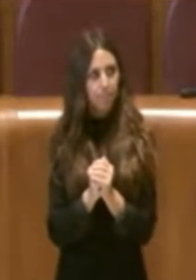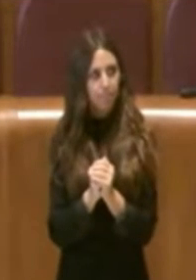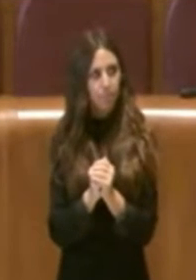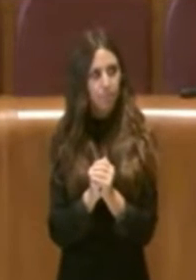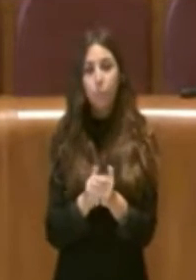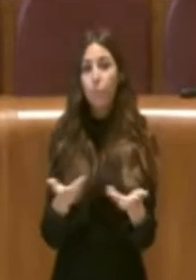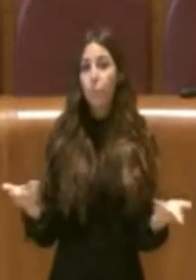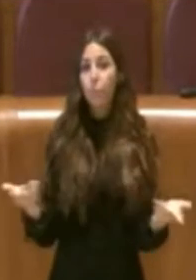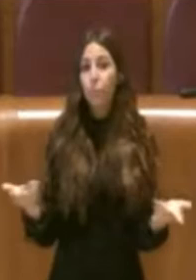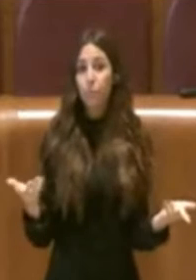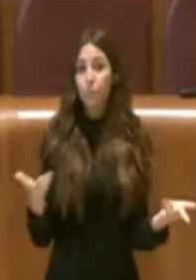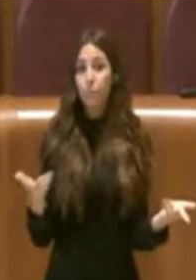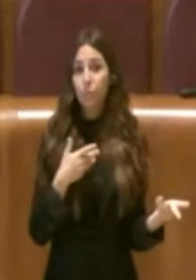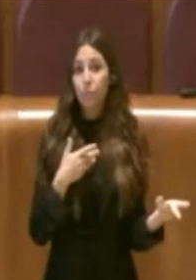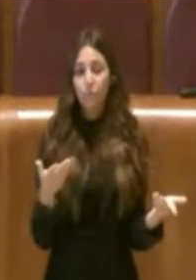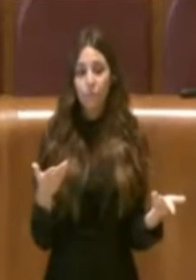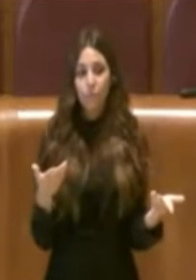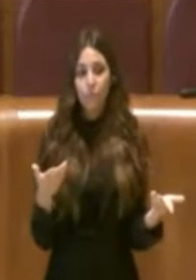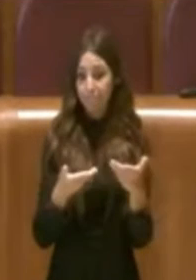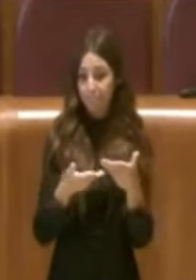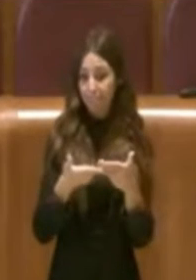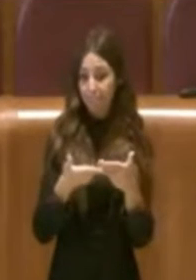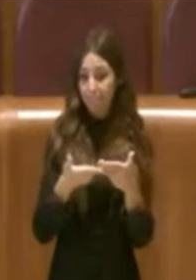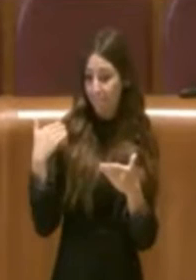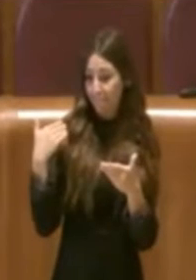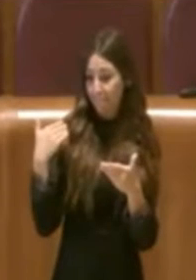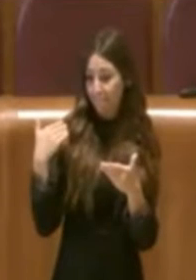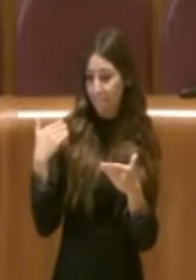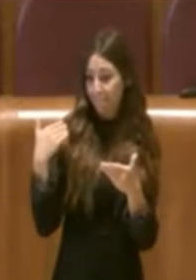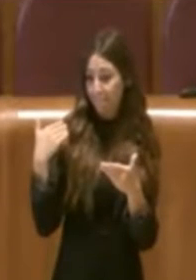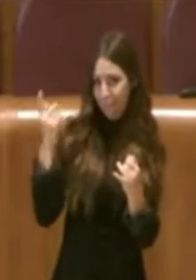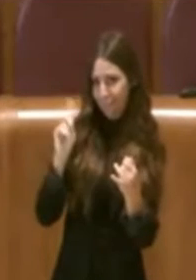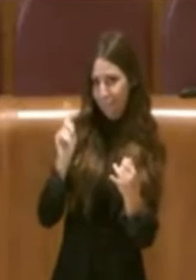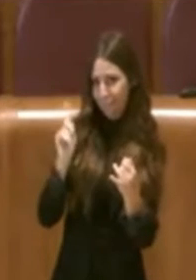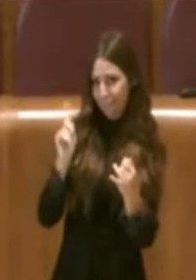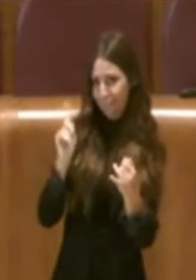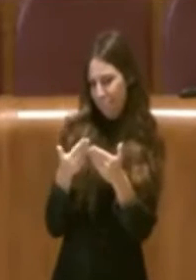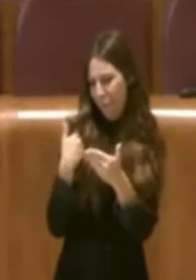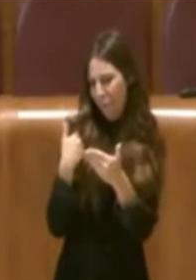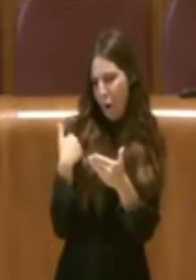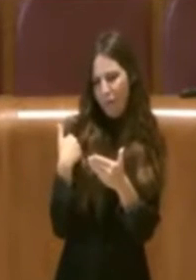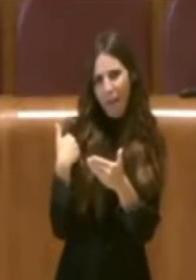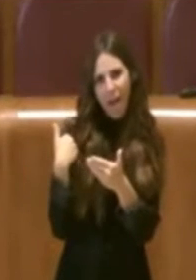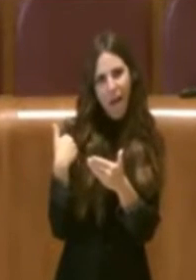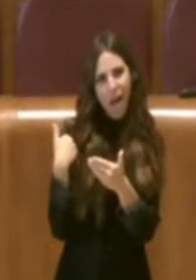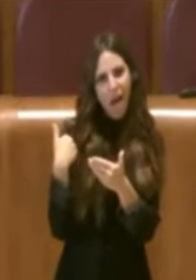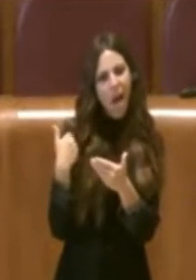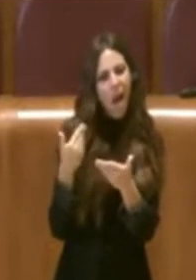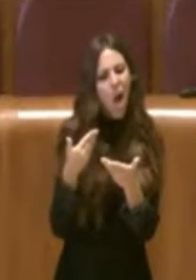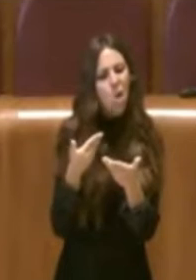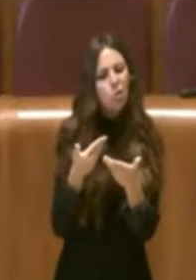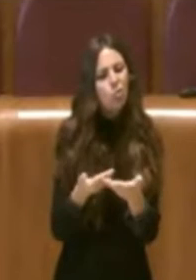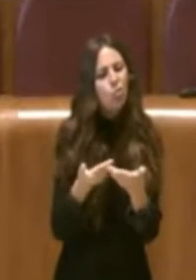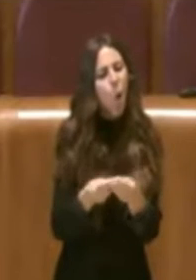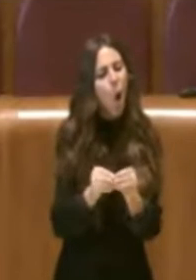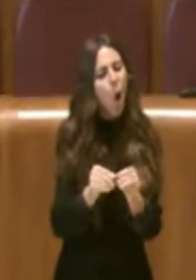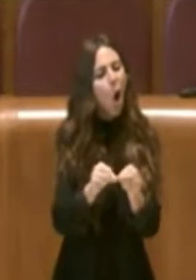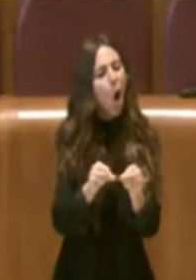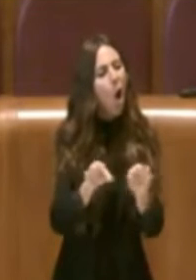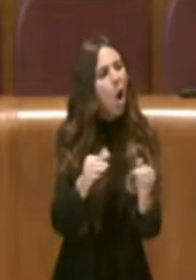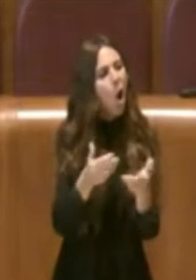C'è stato un passato, nemmeno troppo lontano, in cui il suolo veniva utilizzato